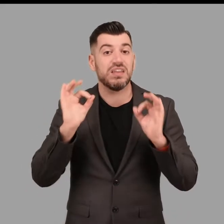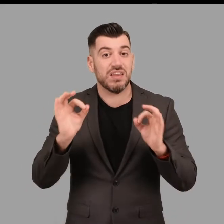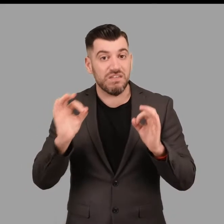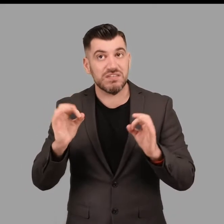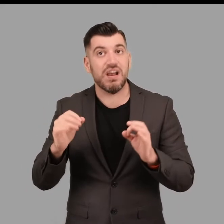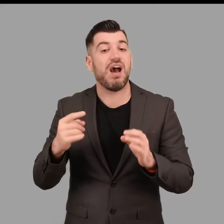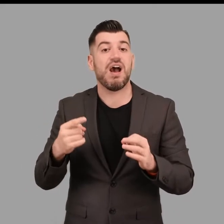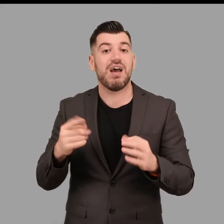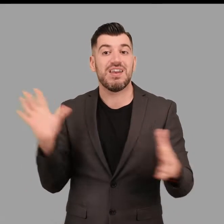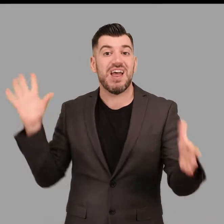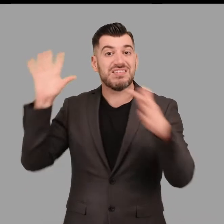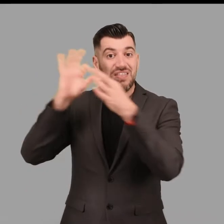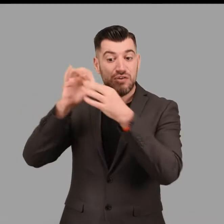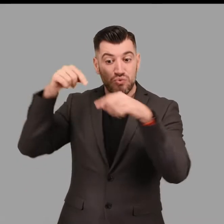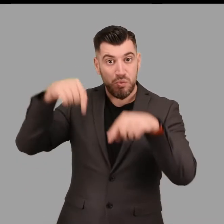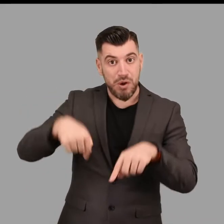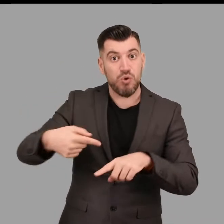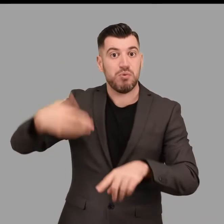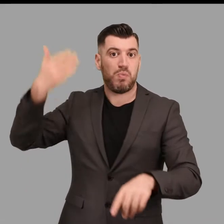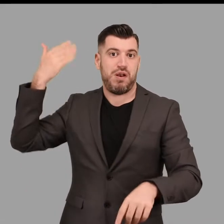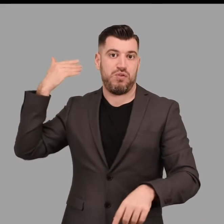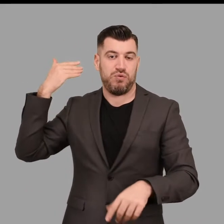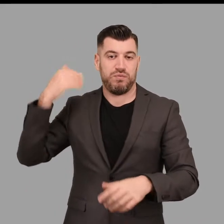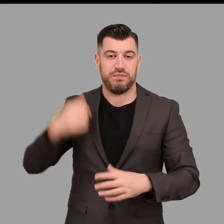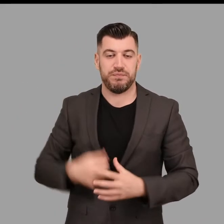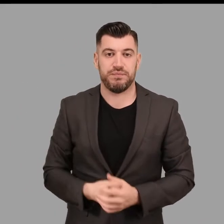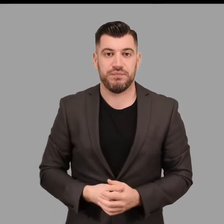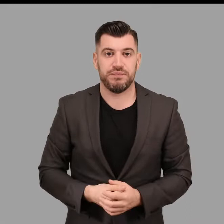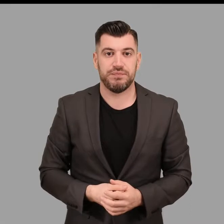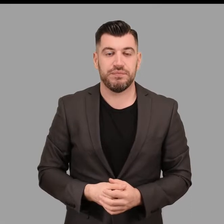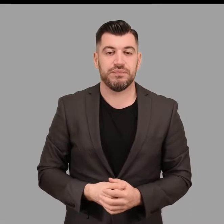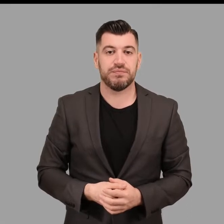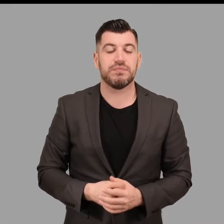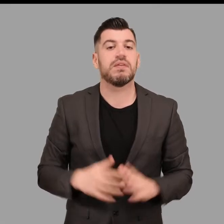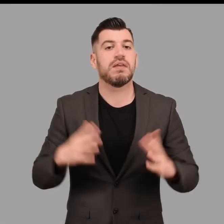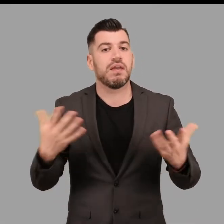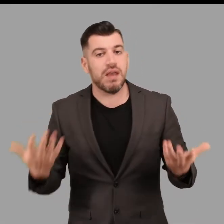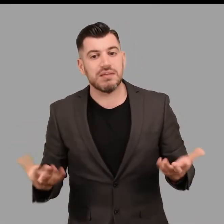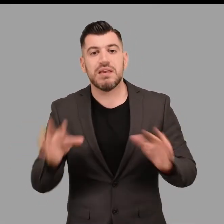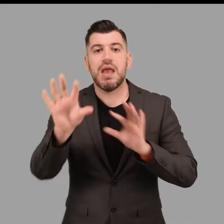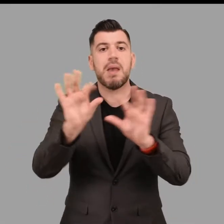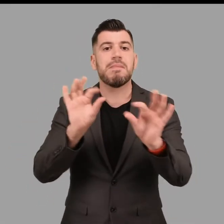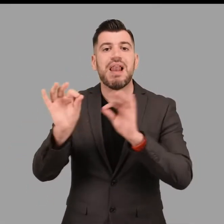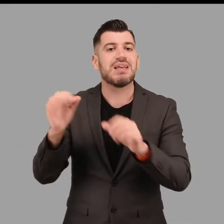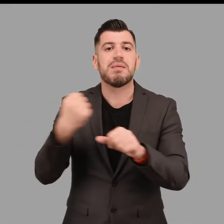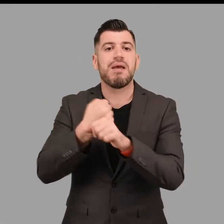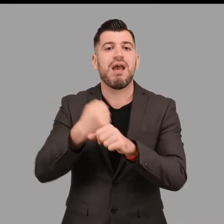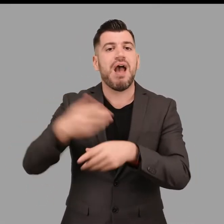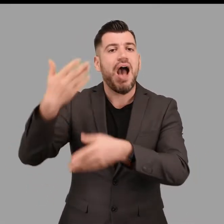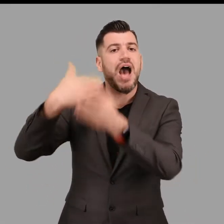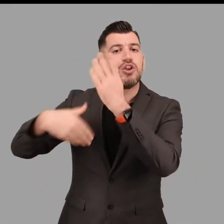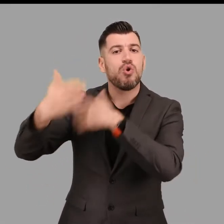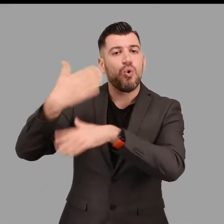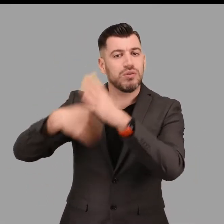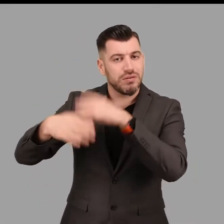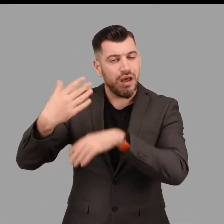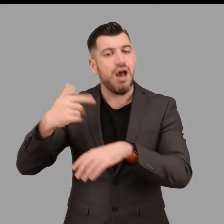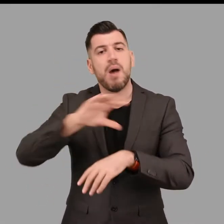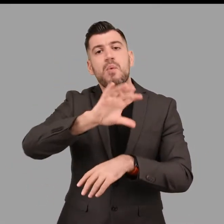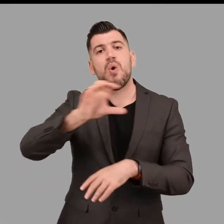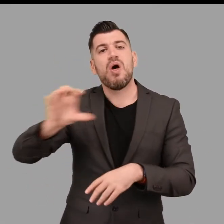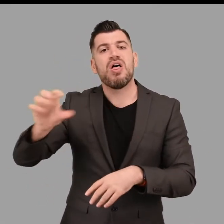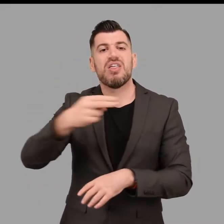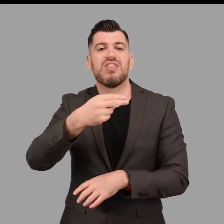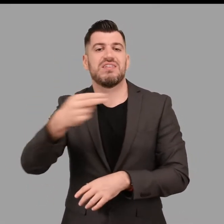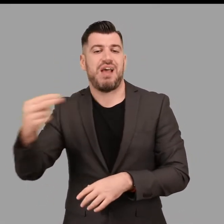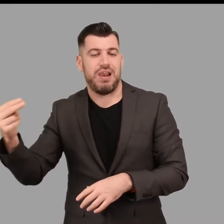Έτσι, η πλοκή της απτικής περιορισμής στηρίχθηκε στην προσέγγιση των θεωτήτων που λατρεύτηκαν στη Θεσσαλία και στη μορφική και συμβολική της απόδοσης